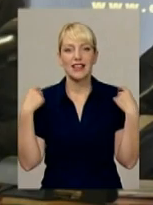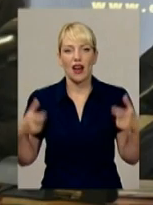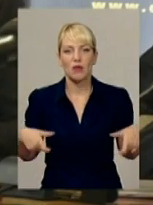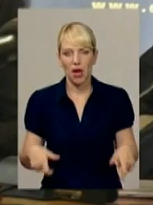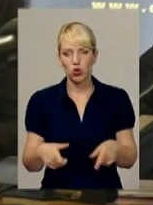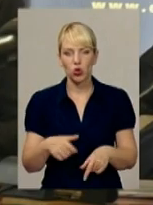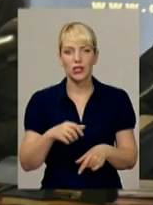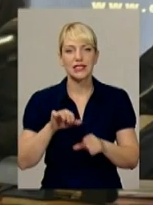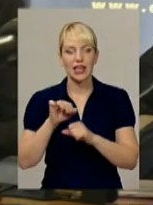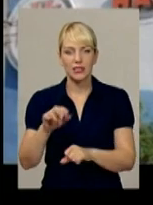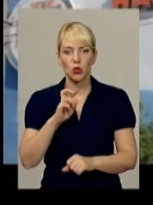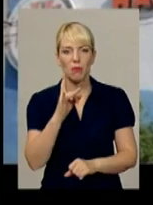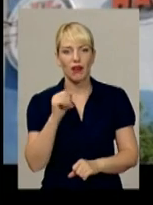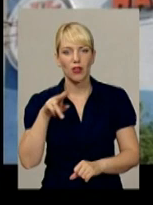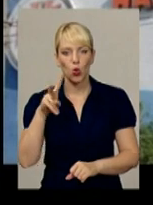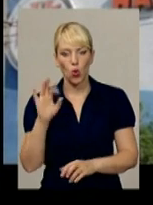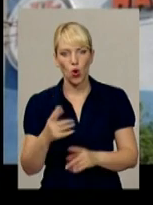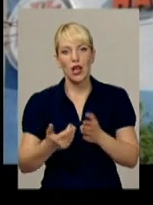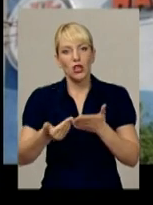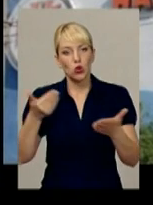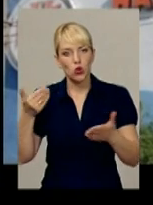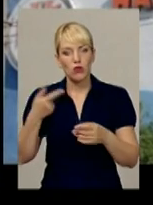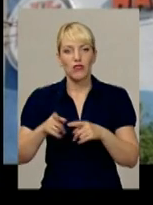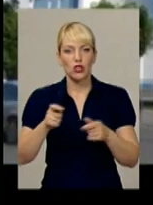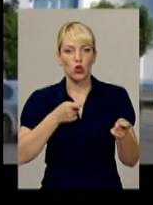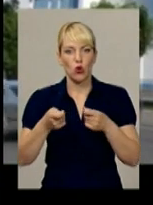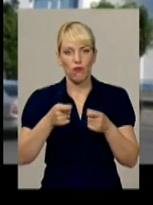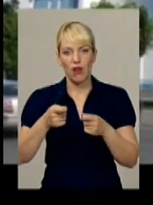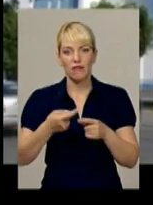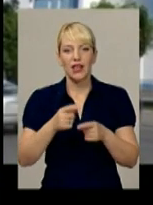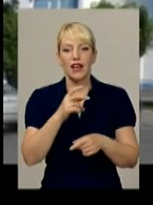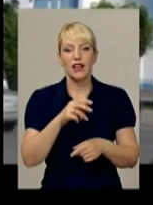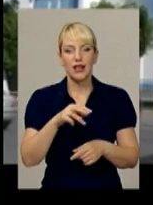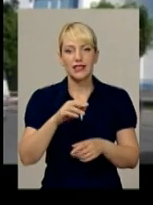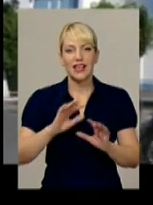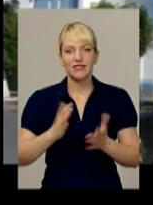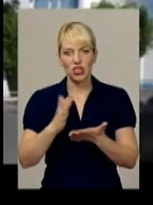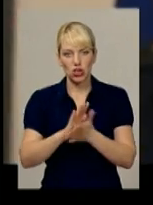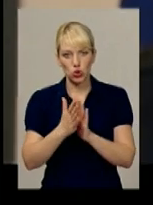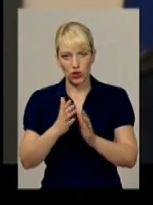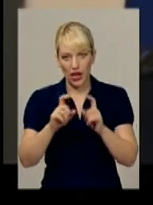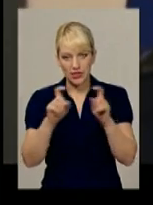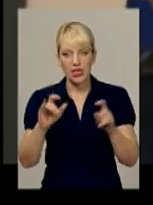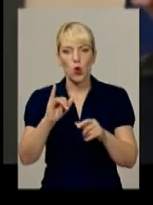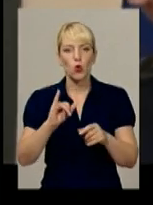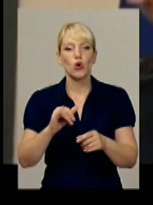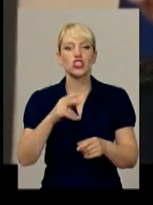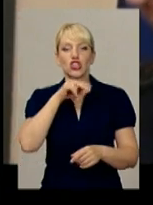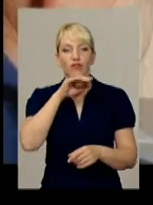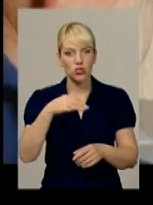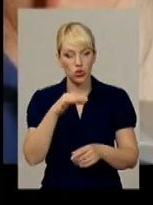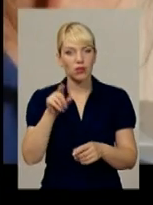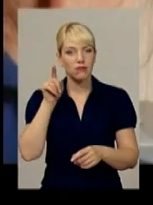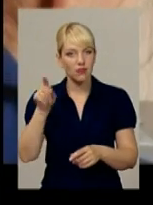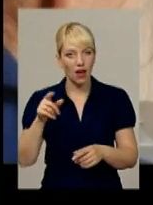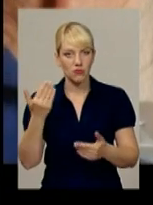захисту Едуард Братко. До цього він керував управлінням Державної служби з надзвичайних ситуацій у Чернівецькій області. Щоправда, там